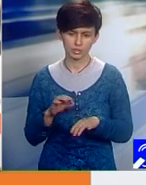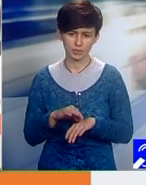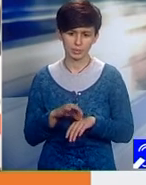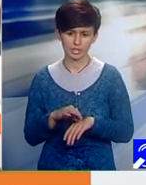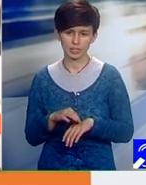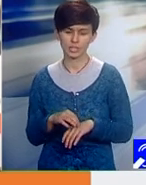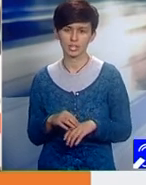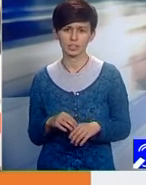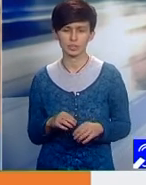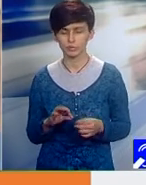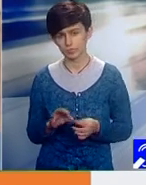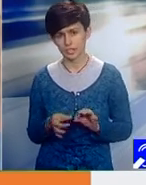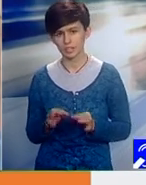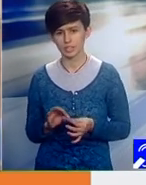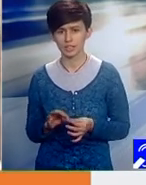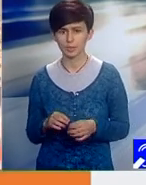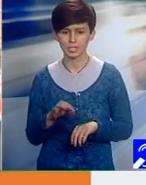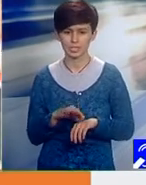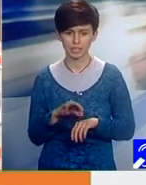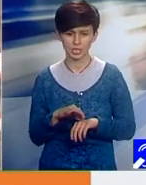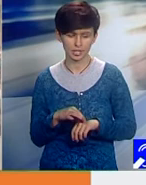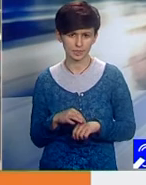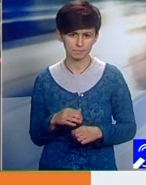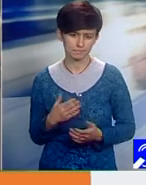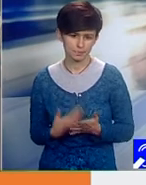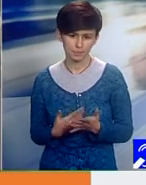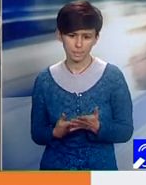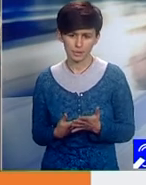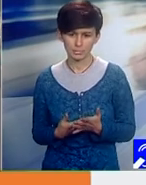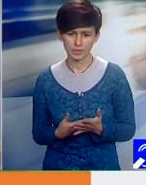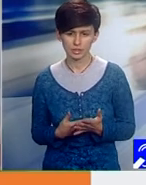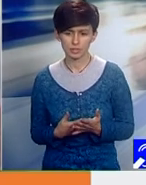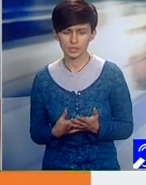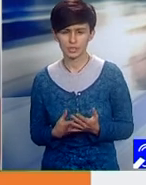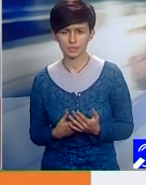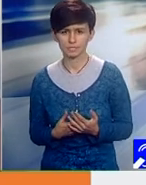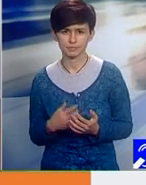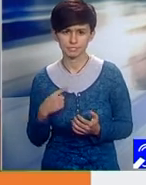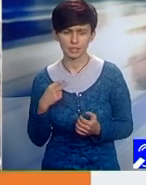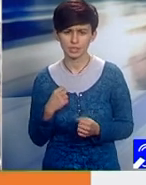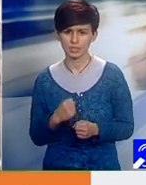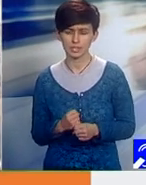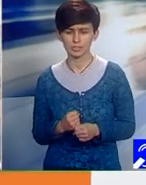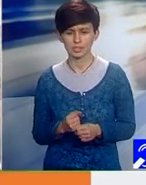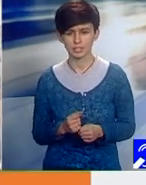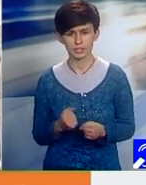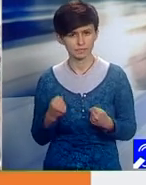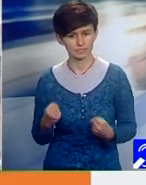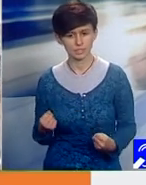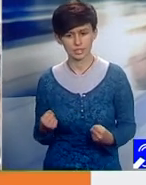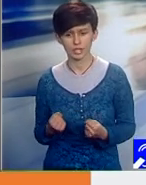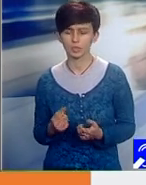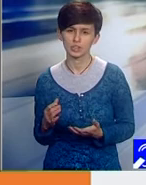terminologia medicală. Pentru că altfel e destul de greu să iei niște